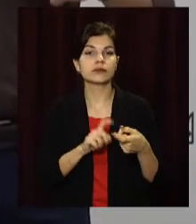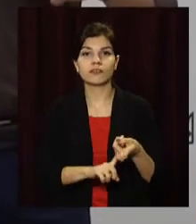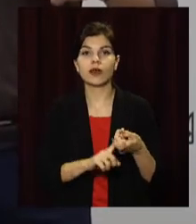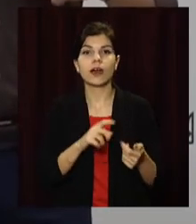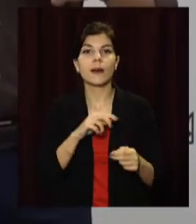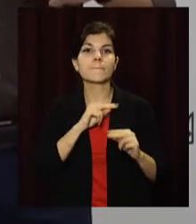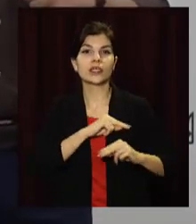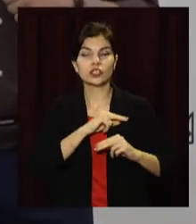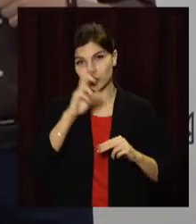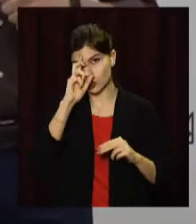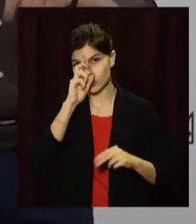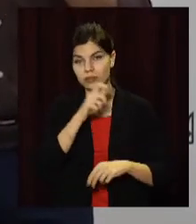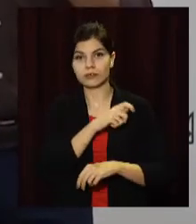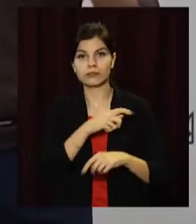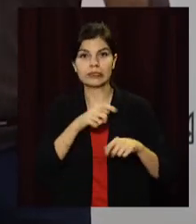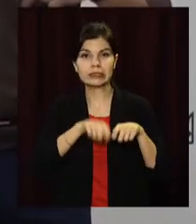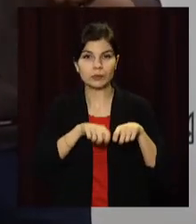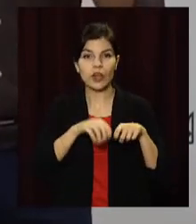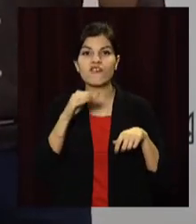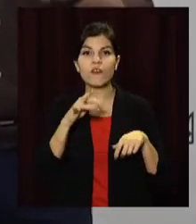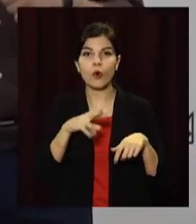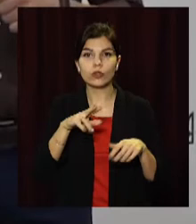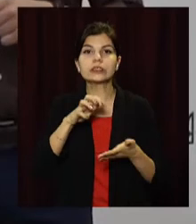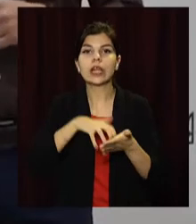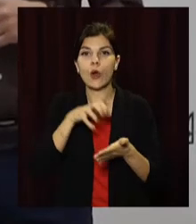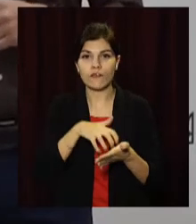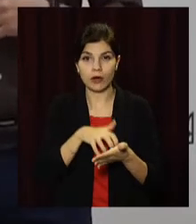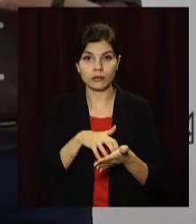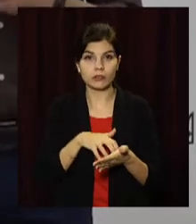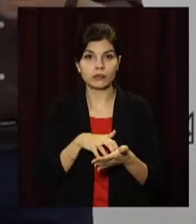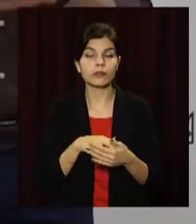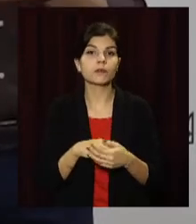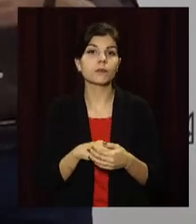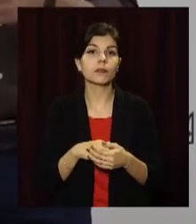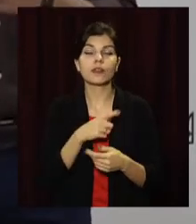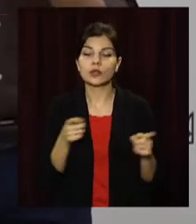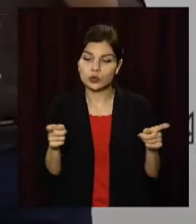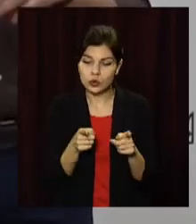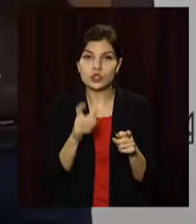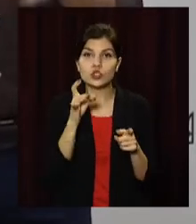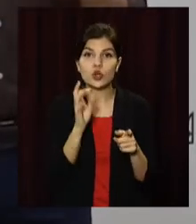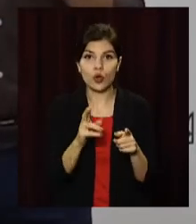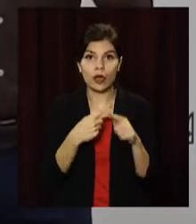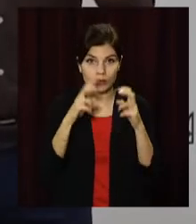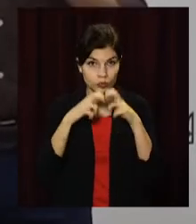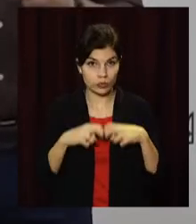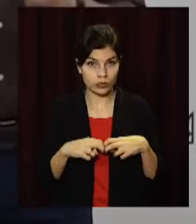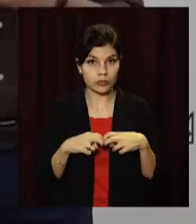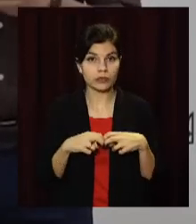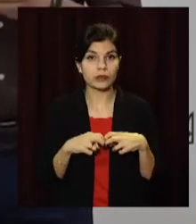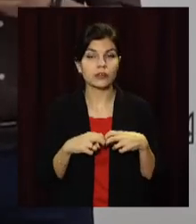Державної інспекції праці і Фонду соціального страхування. Скорочено строки проведення такого розслідування.